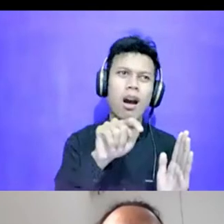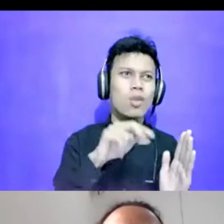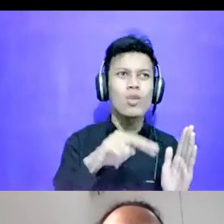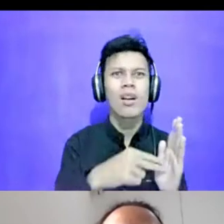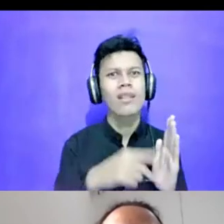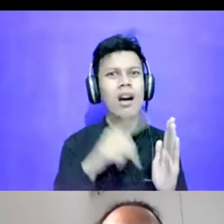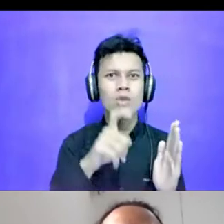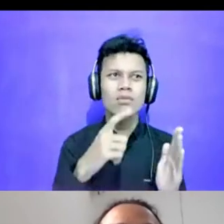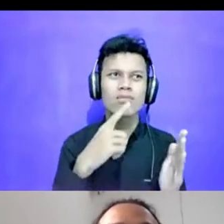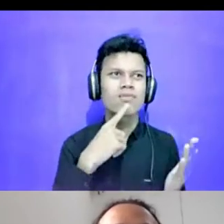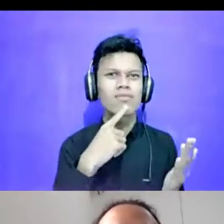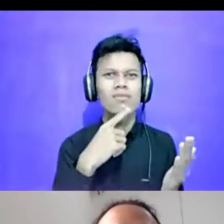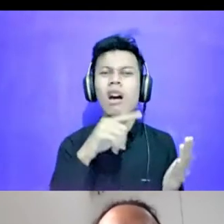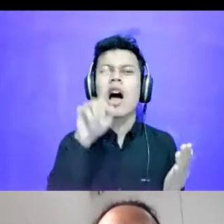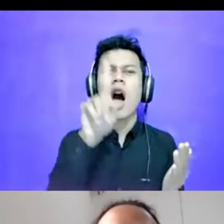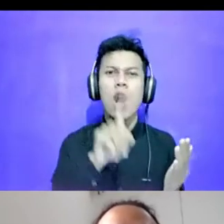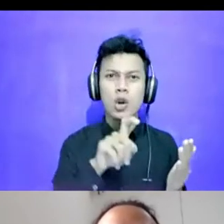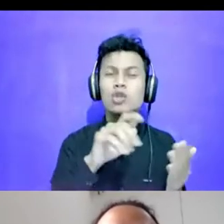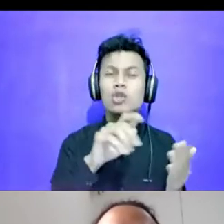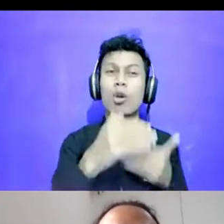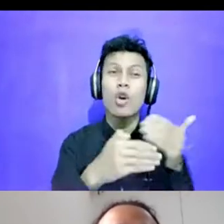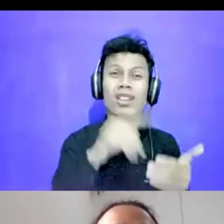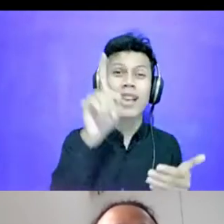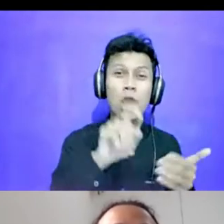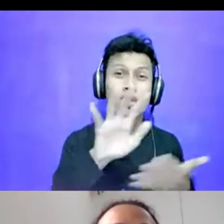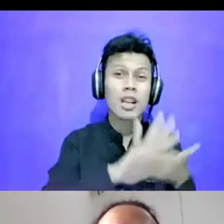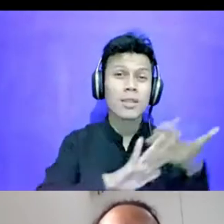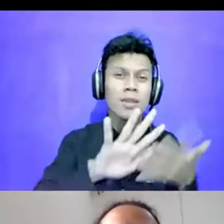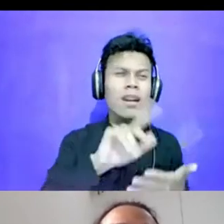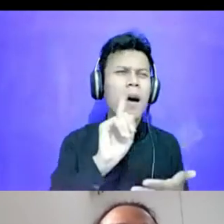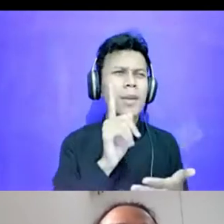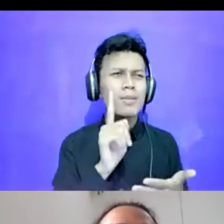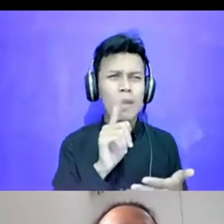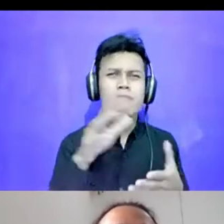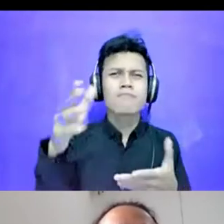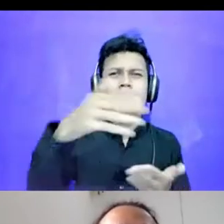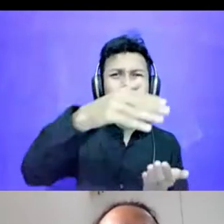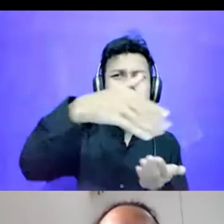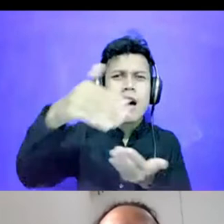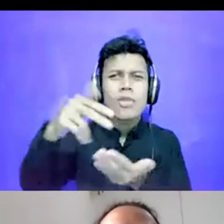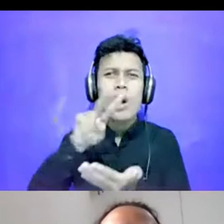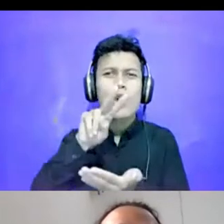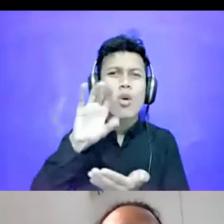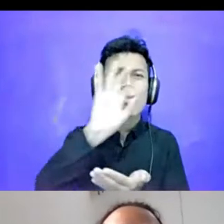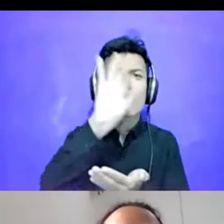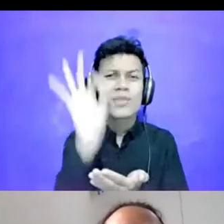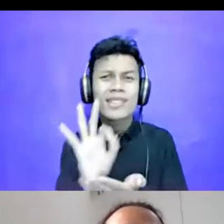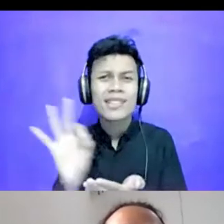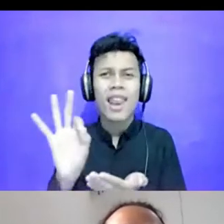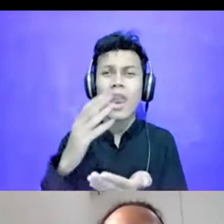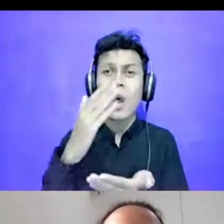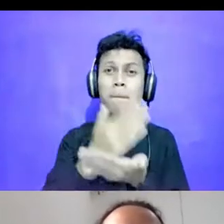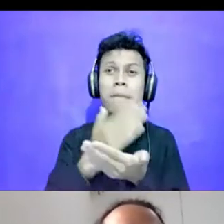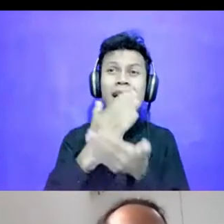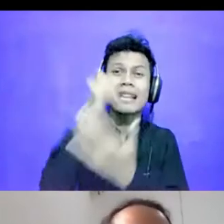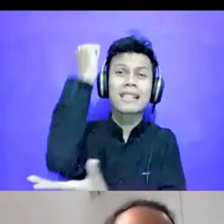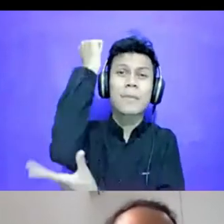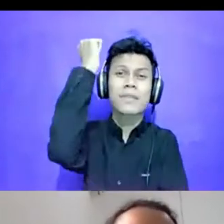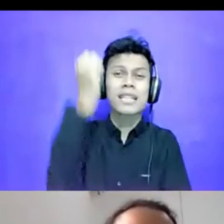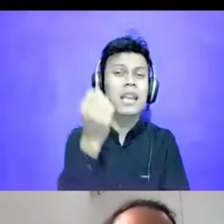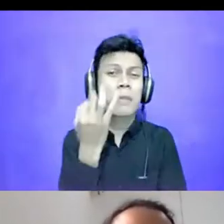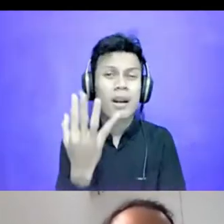Itu Yang Kemudian Harus Transparan Bagaimana Bisa Dapat 20% Batas Standar Kemiskinannya Itu Ada Di Angka Berapa